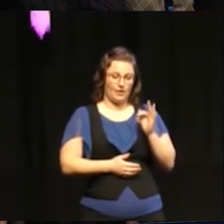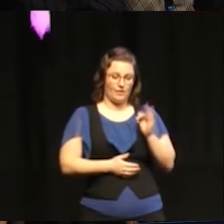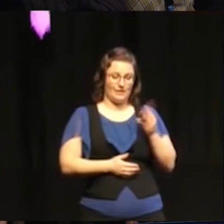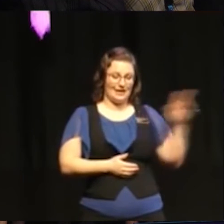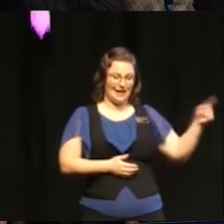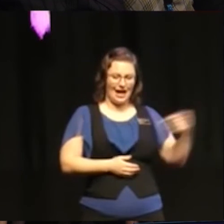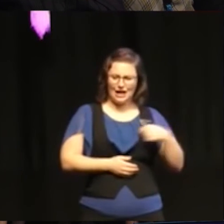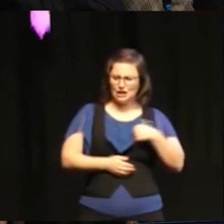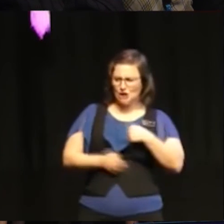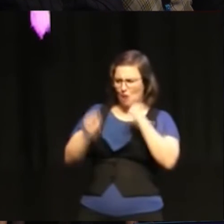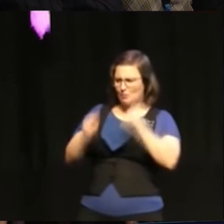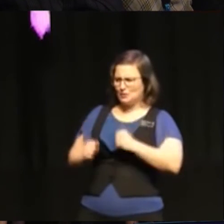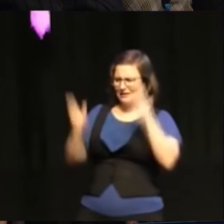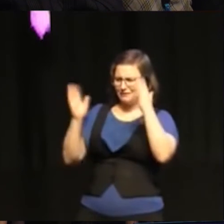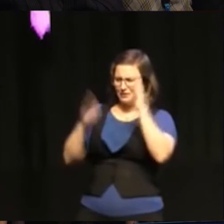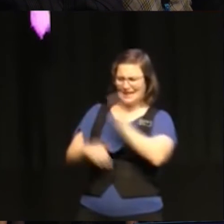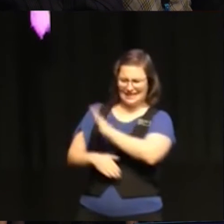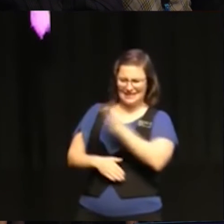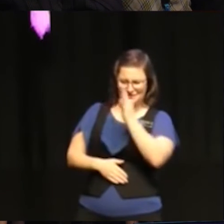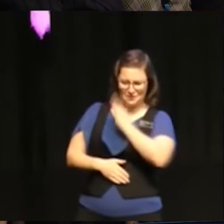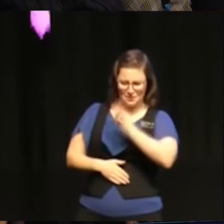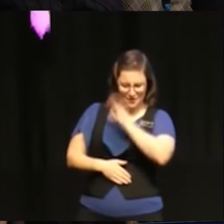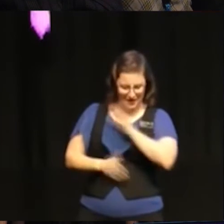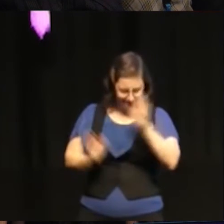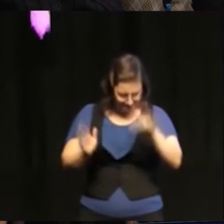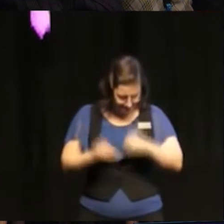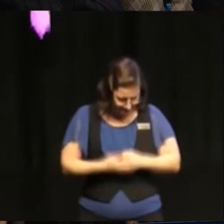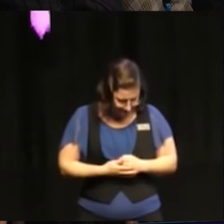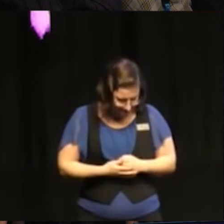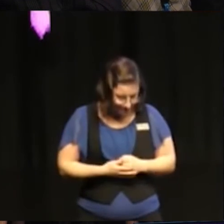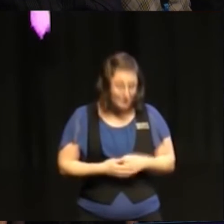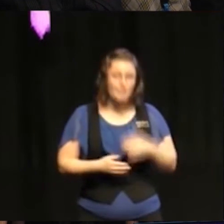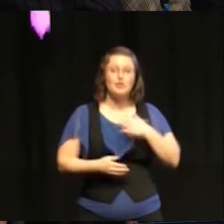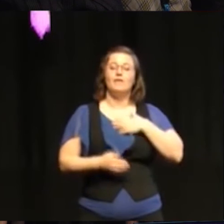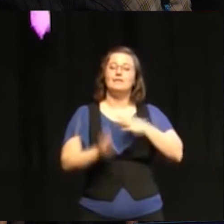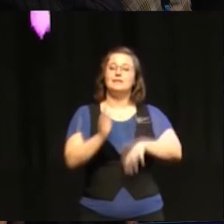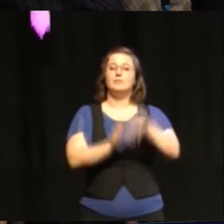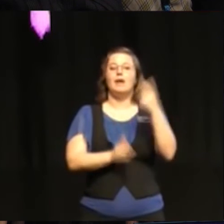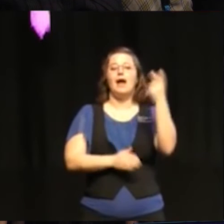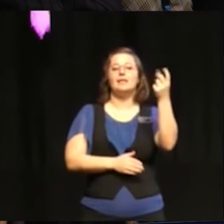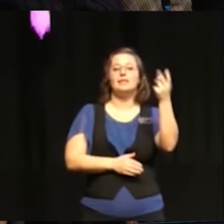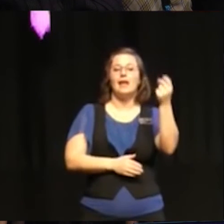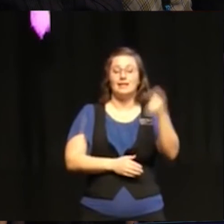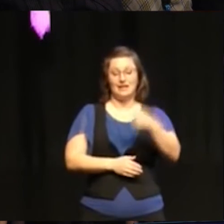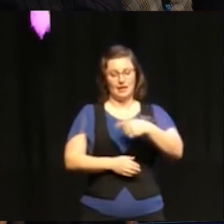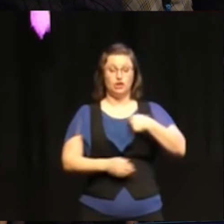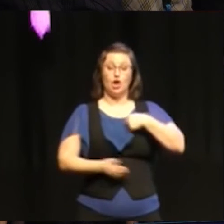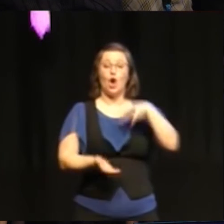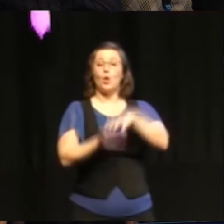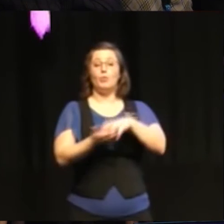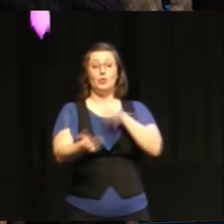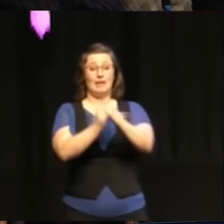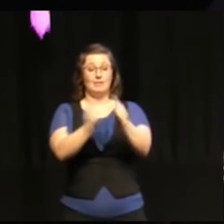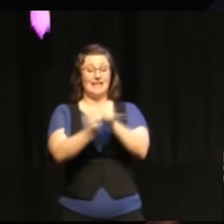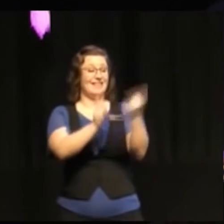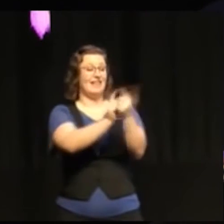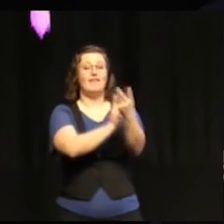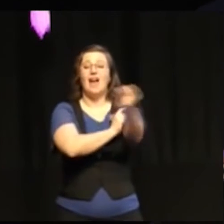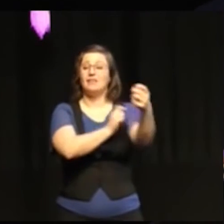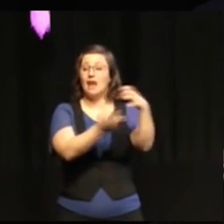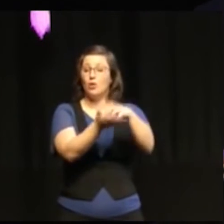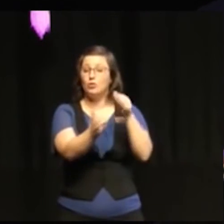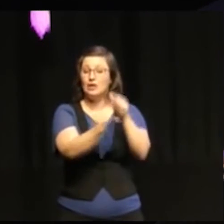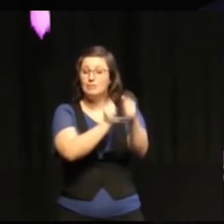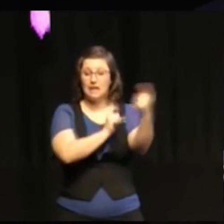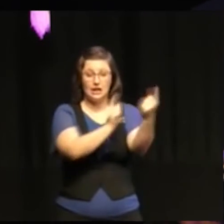tänka lite på den. Nej, jag vill bara säga så här att när vi vi pratar som kommunrepresentant med varandra så det tycker jag upplever